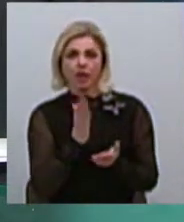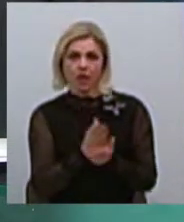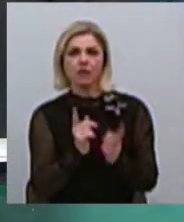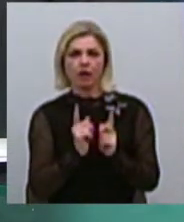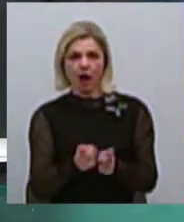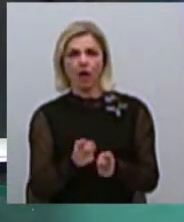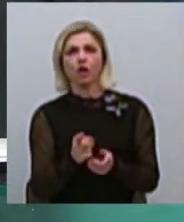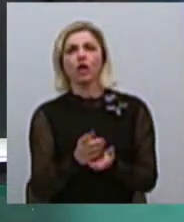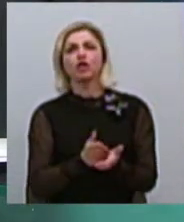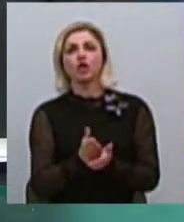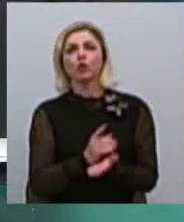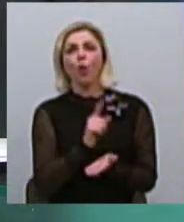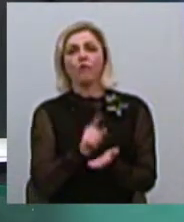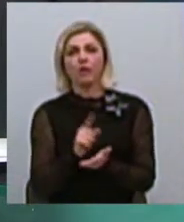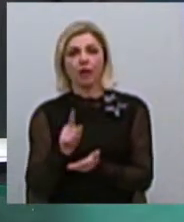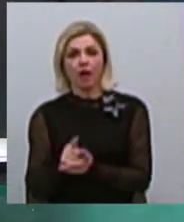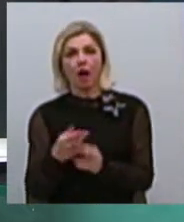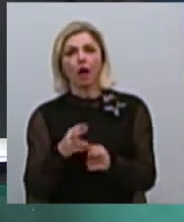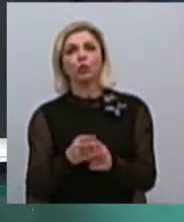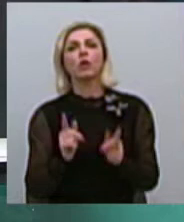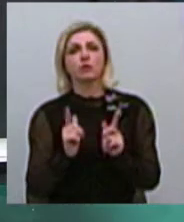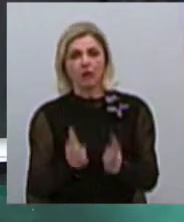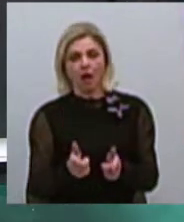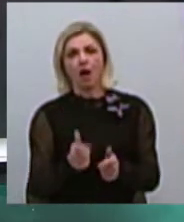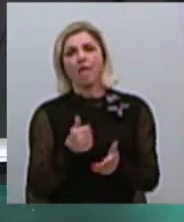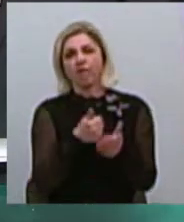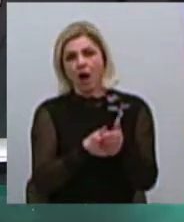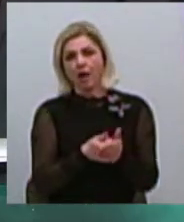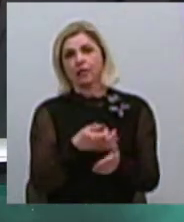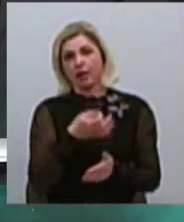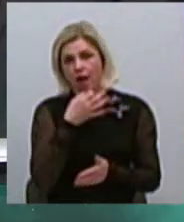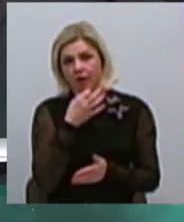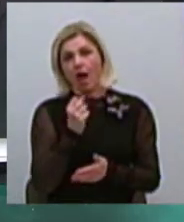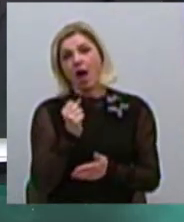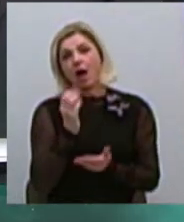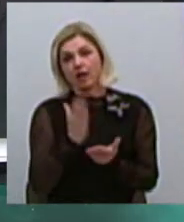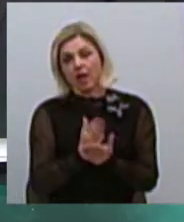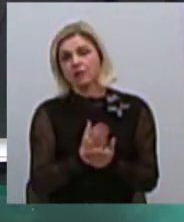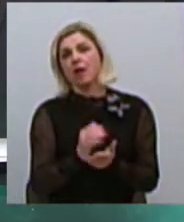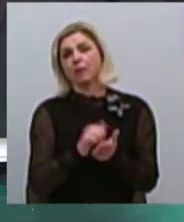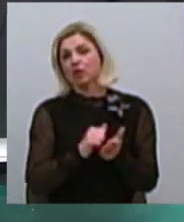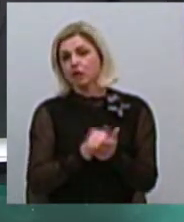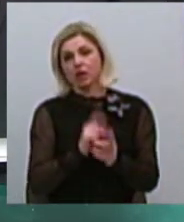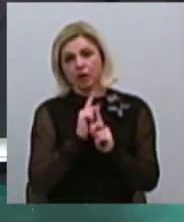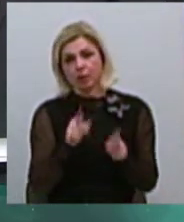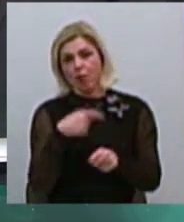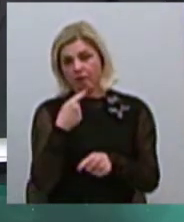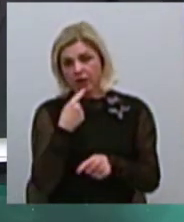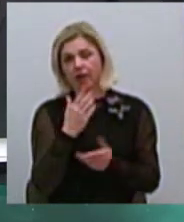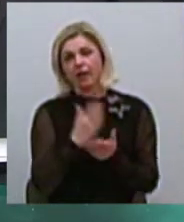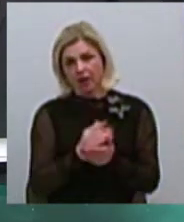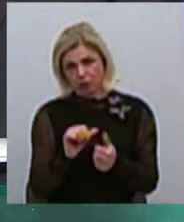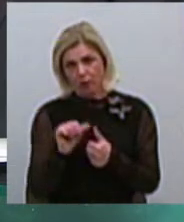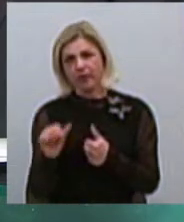чиновники, які за, які хвалять, котрим нравиться. А є, причини не буду говорити, це віддельна історія, але є